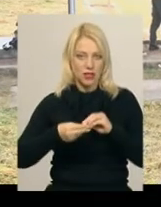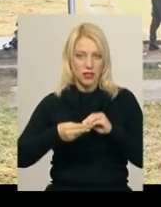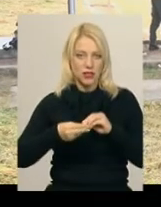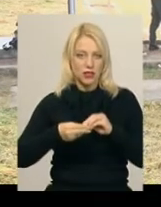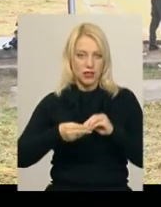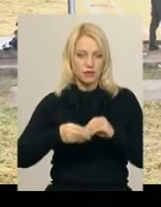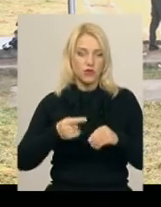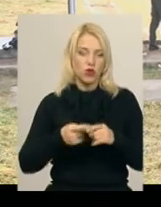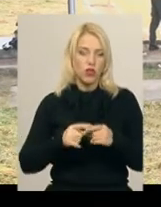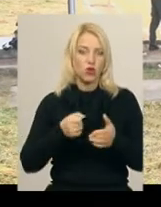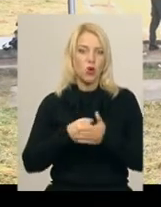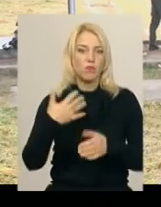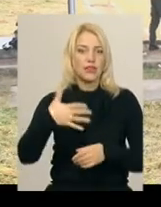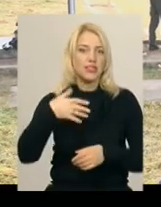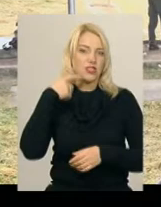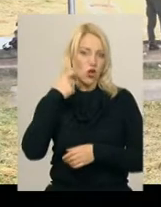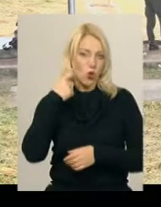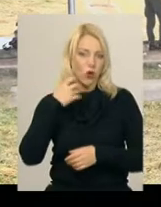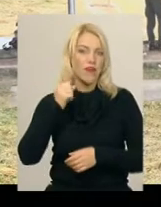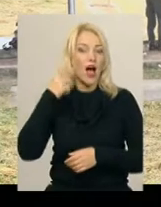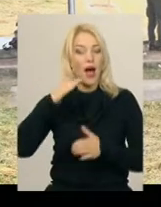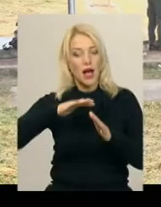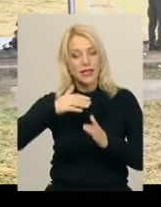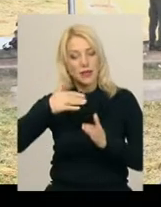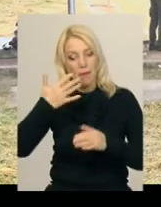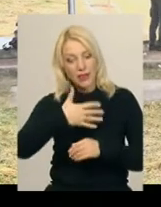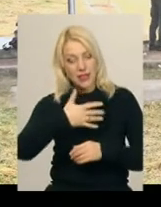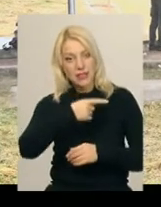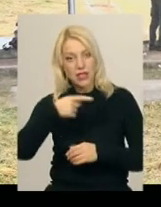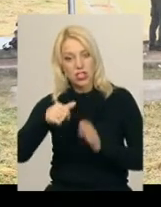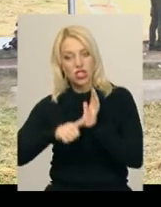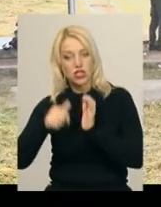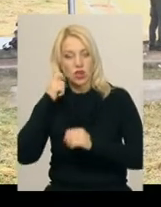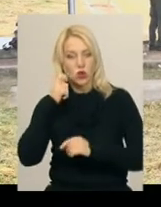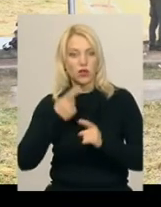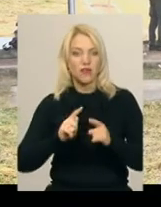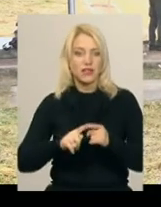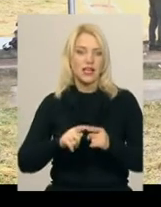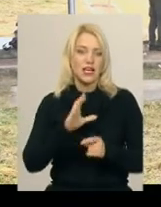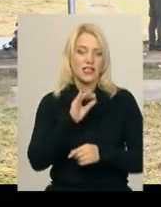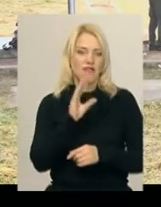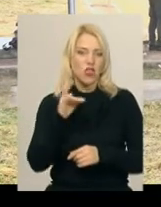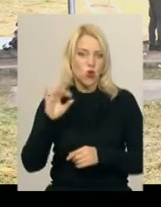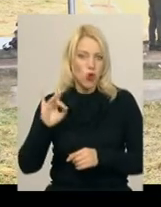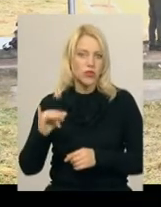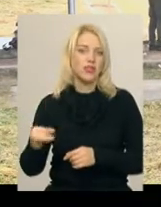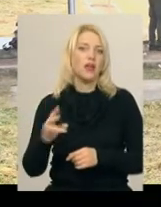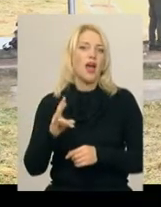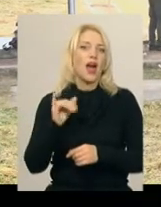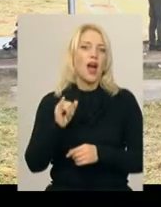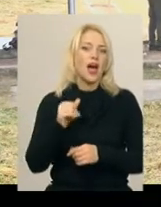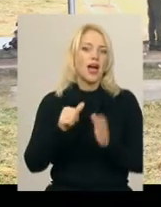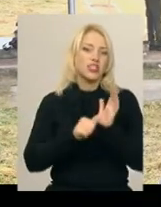вона до 50 років. З 50 років до 60 років – це категорія сеньор, а з 60 років,